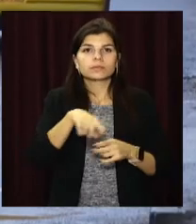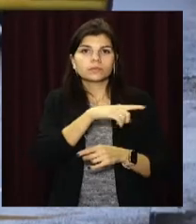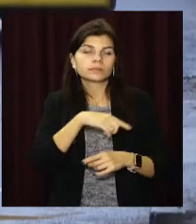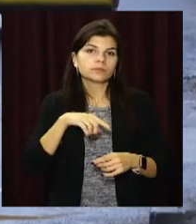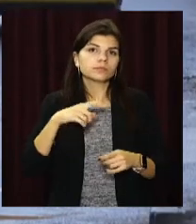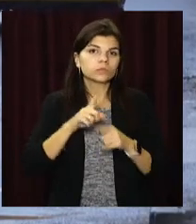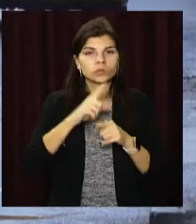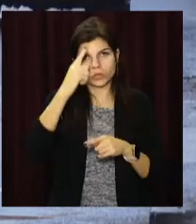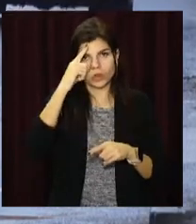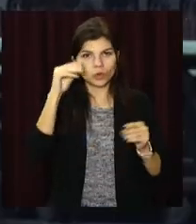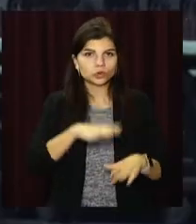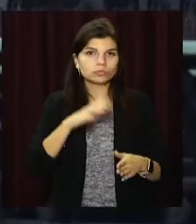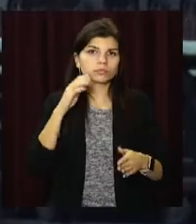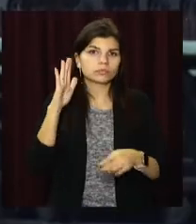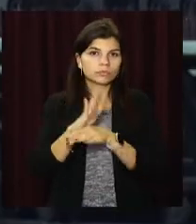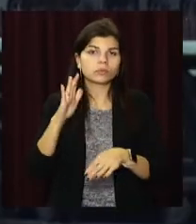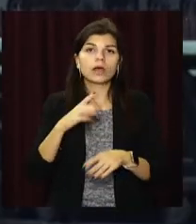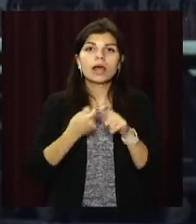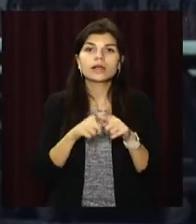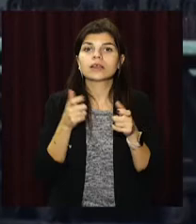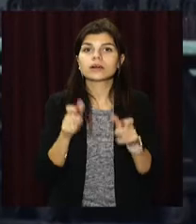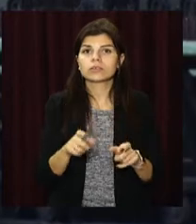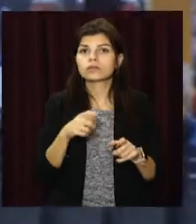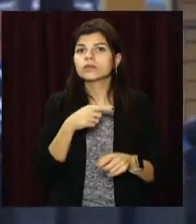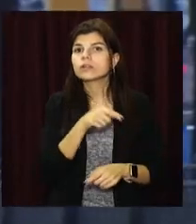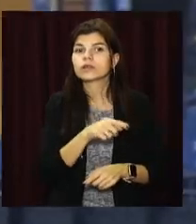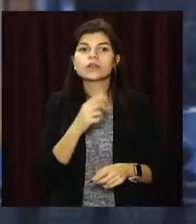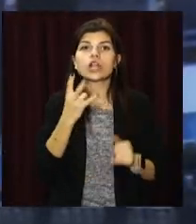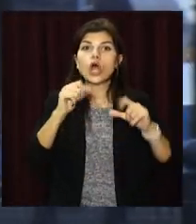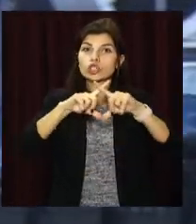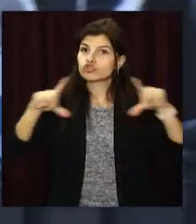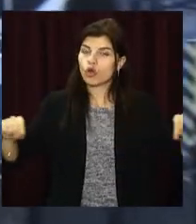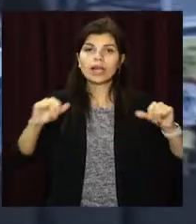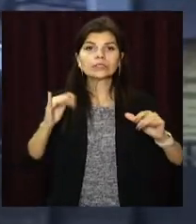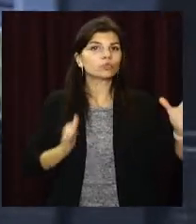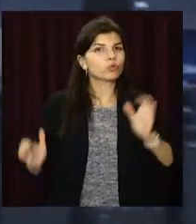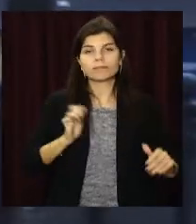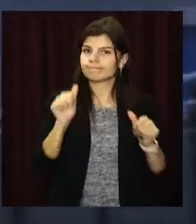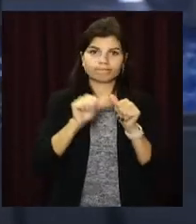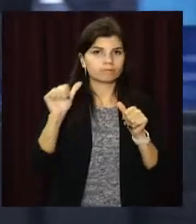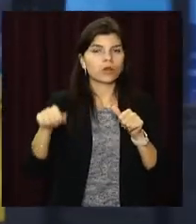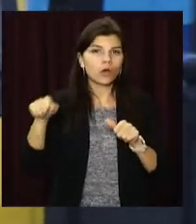характеру місцевого рівня. Ці карантинні обмеження не розповсюджуються на школярів і студентів.